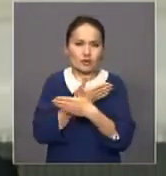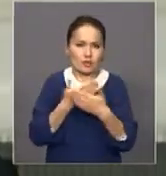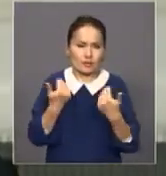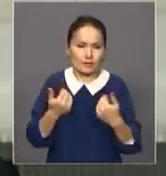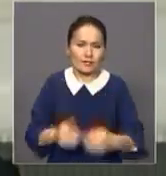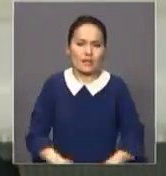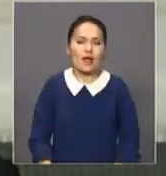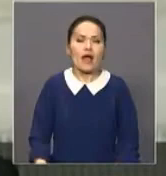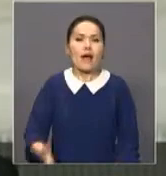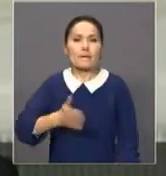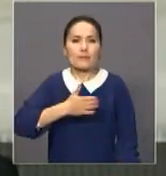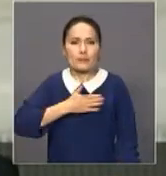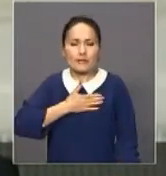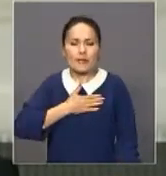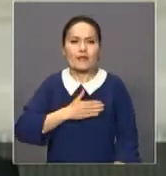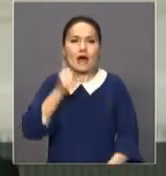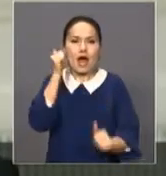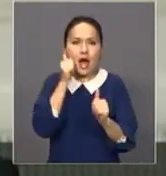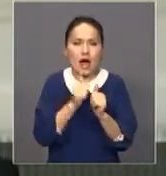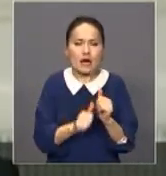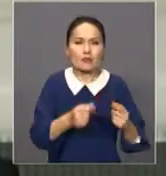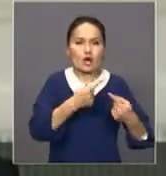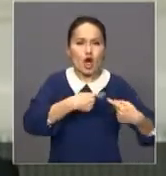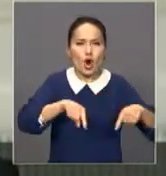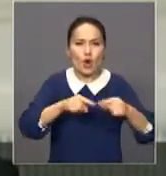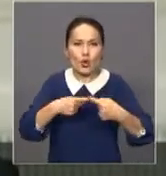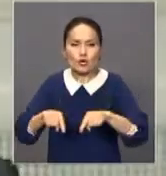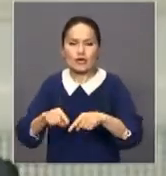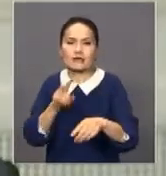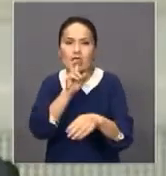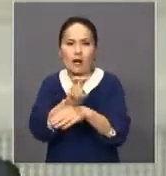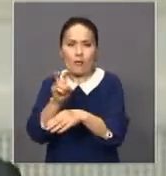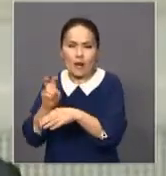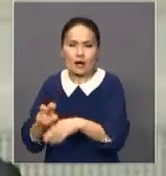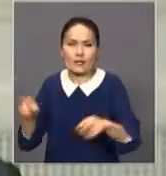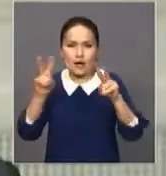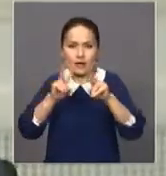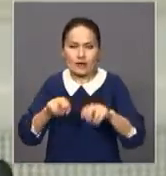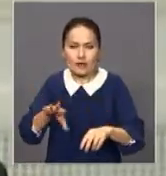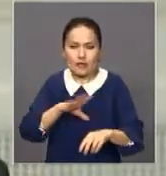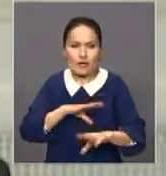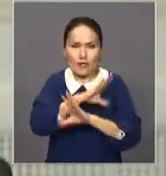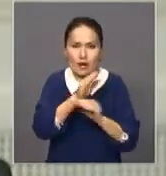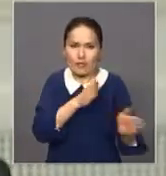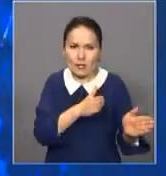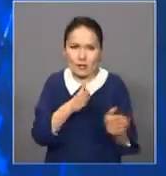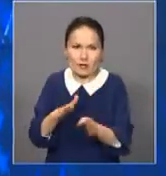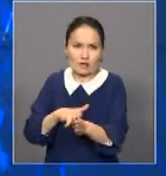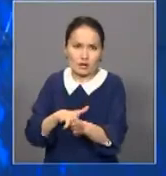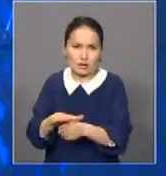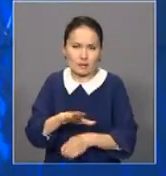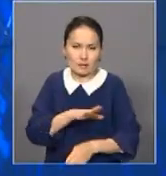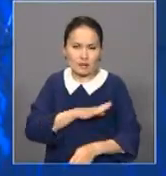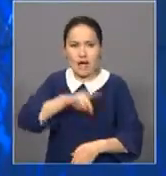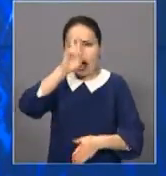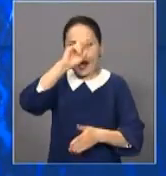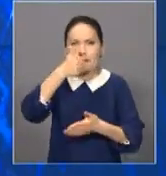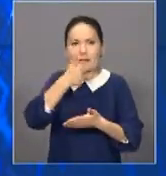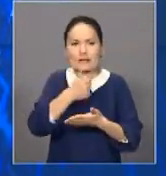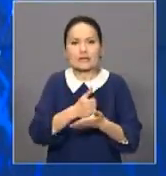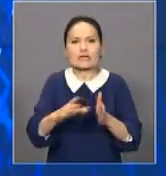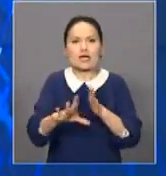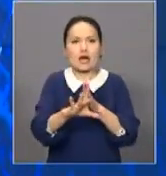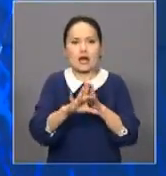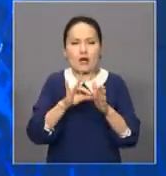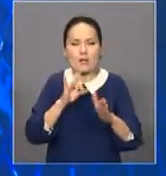ұчаскеде болып дайындығы жұмыстарымен таныстым. Бүгінде бірнеше ұнаралап шықтым. Сайлау қалыпты жағдайда өтті. Президент сайлауына